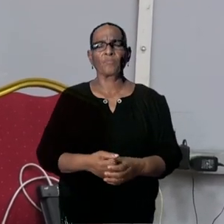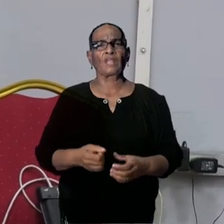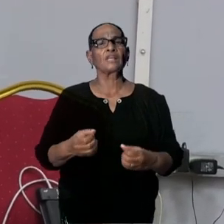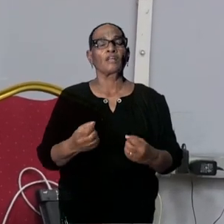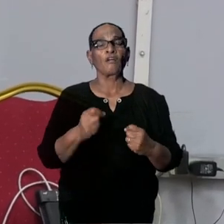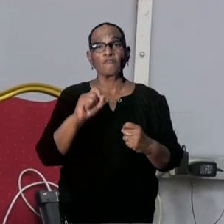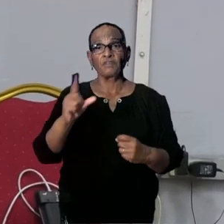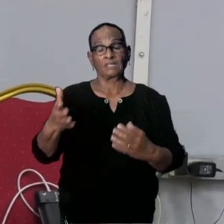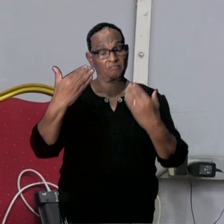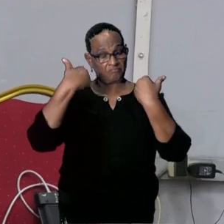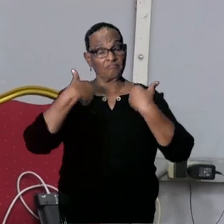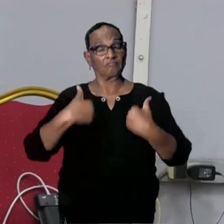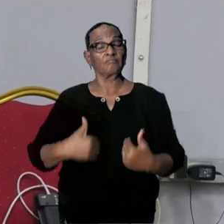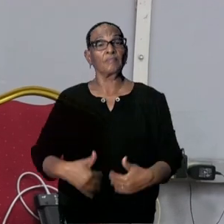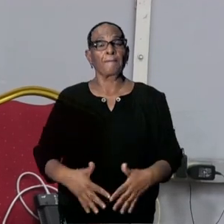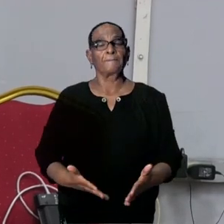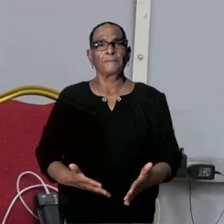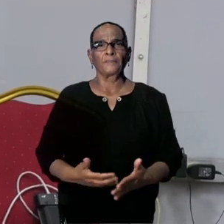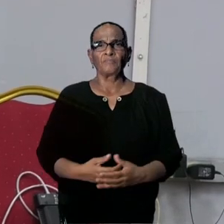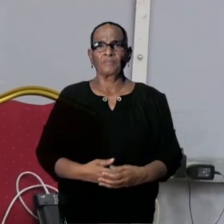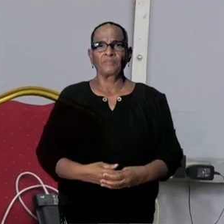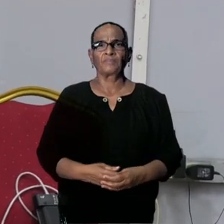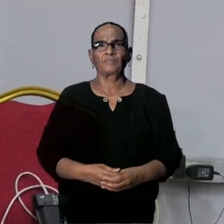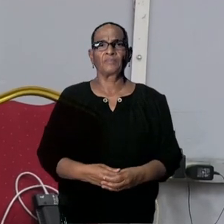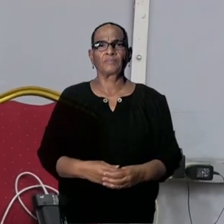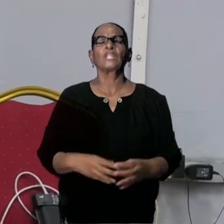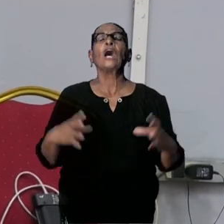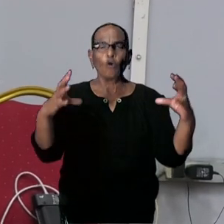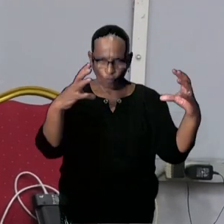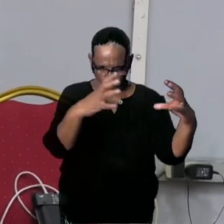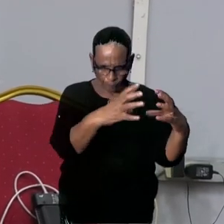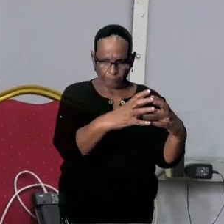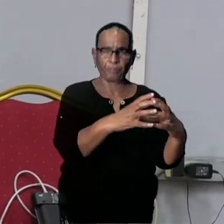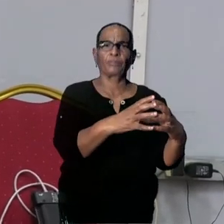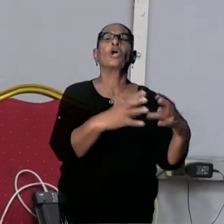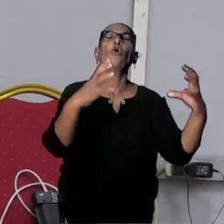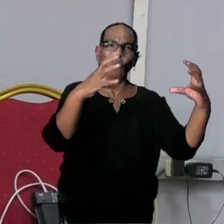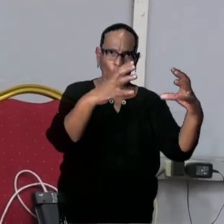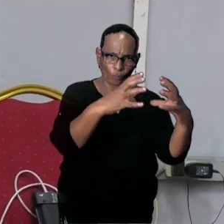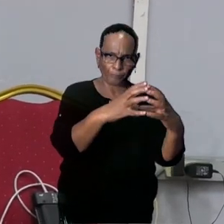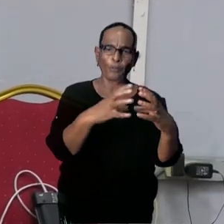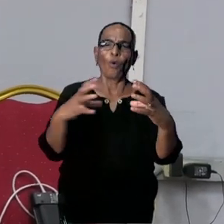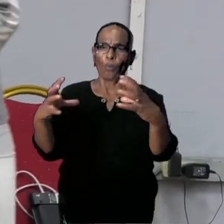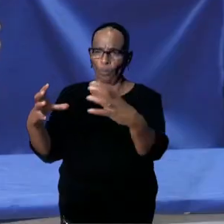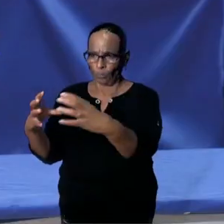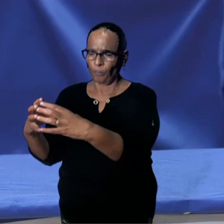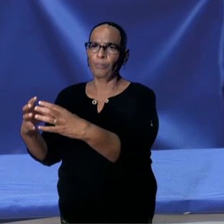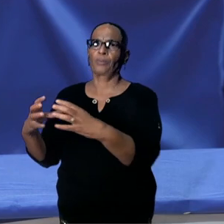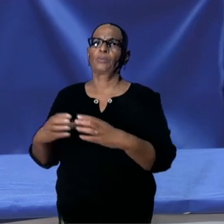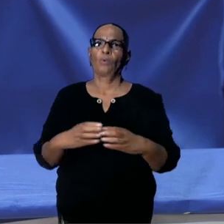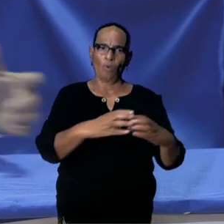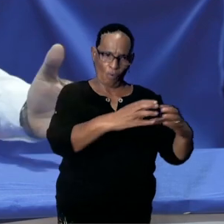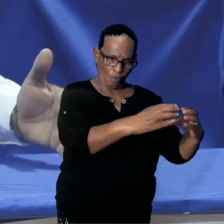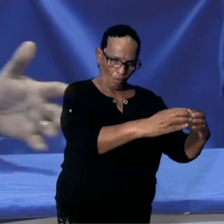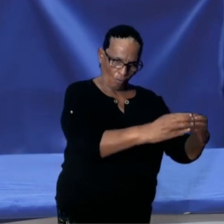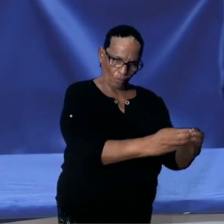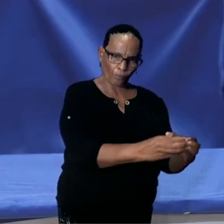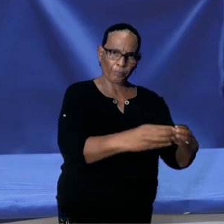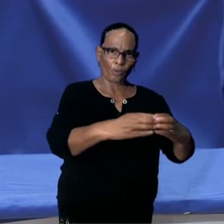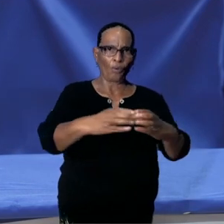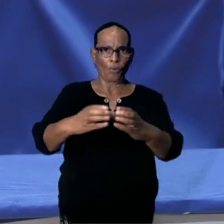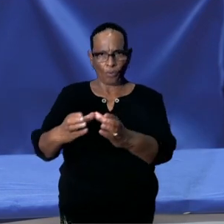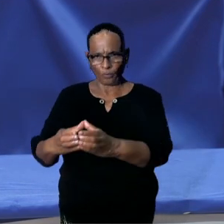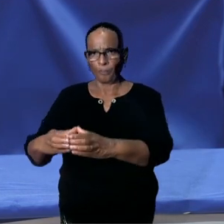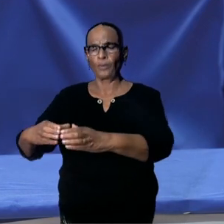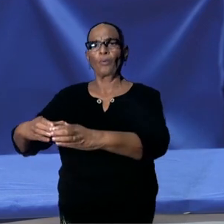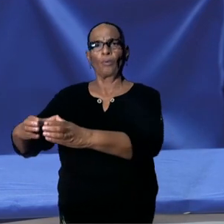binnenkrijg. En niet dat op 100 mensen... gaat op een groep. Oké, oké. Nee, duidelijk. Het zijn groepsdata en